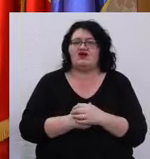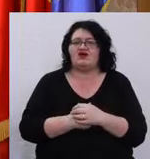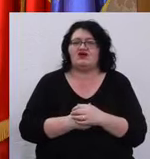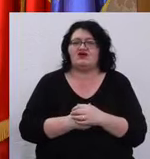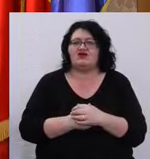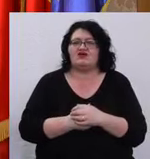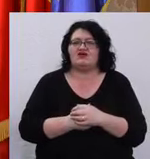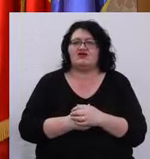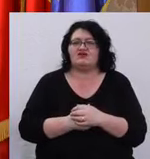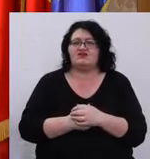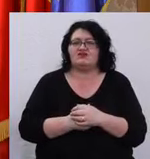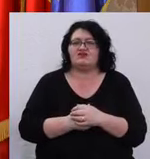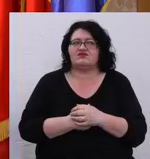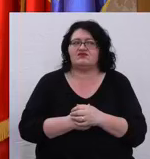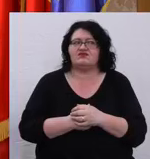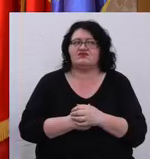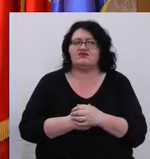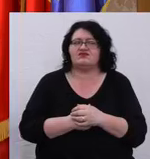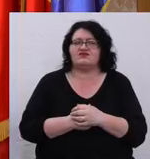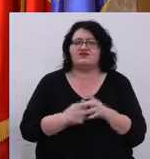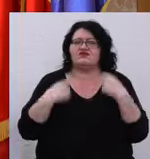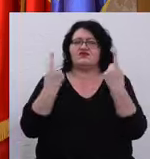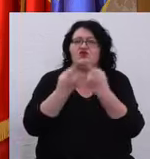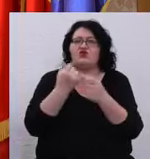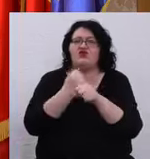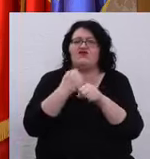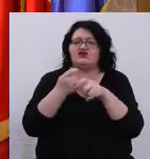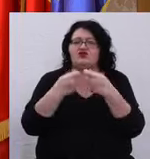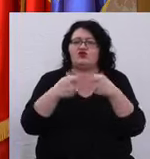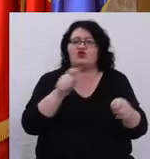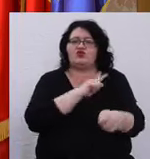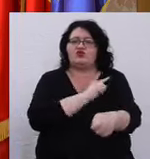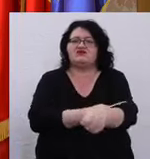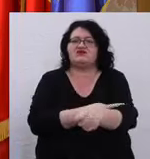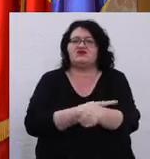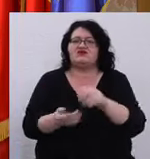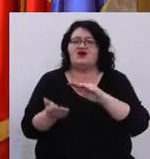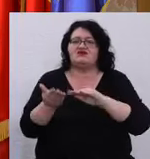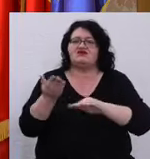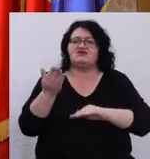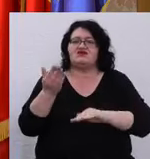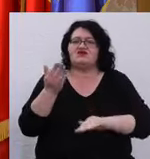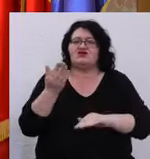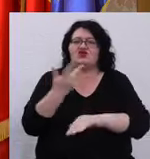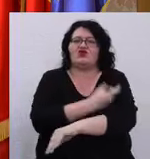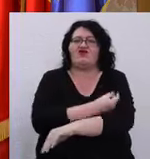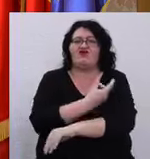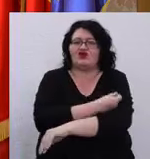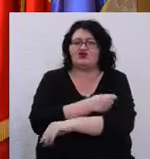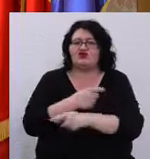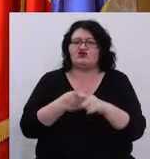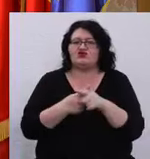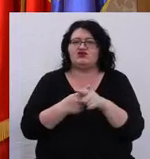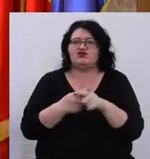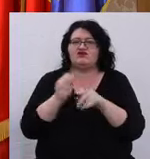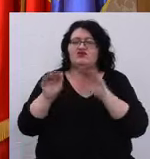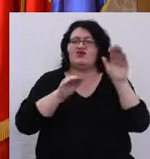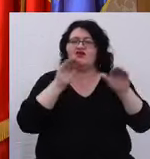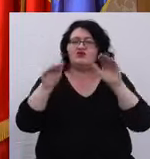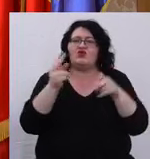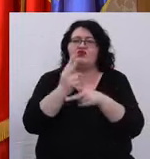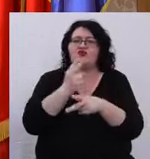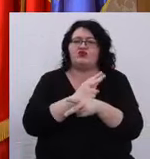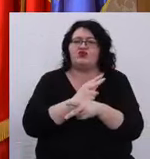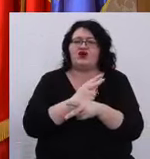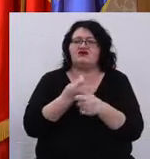noi facem tot posibilul ca să creștem în continuare și vaccinurile și fac un apel, apropo, la